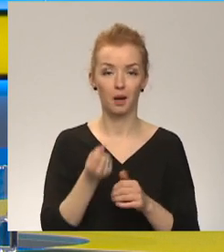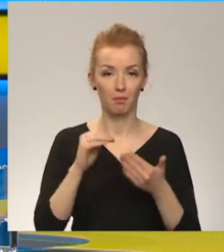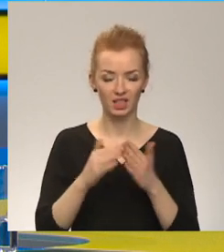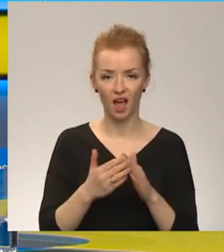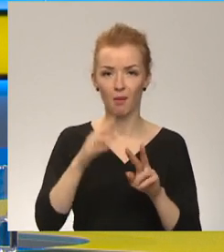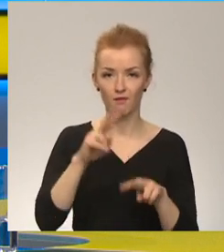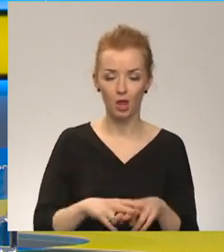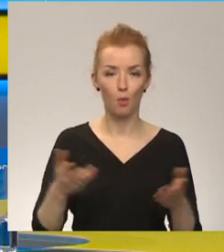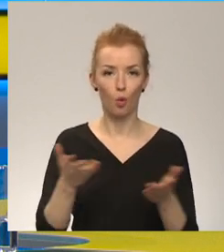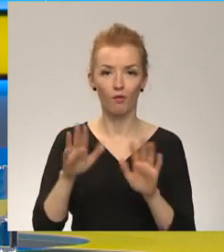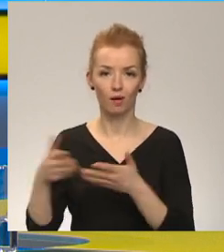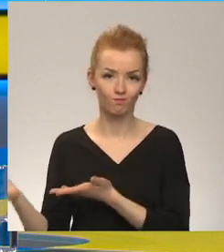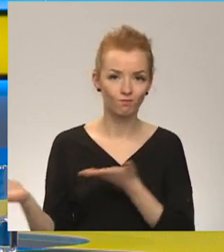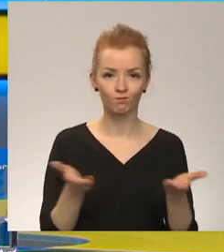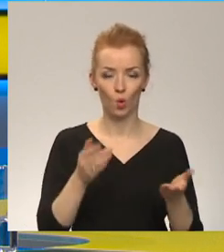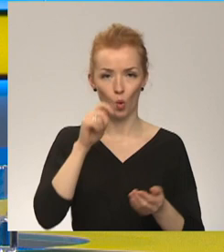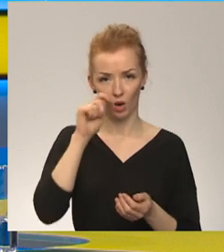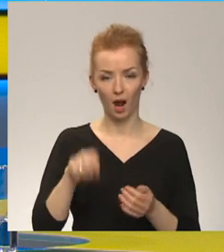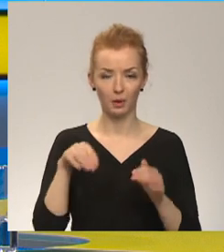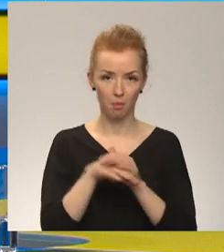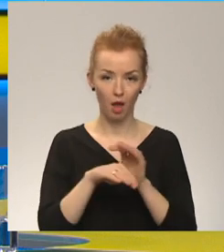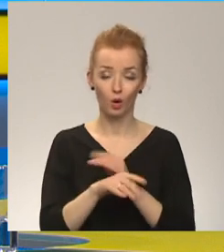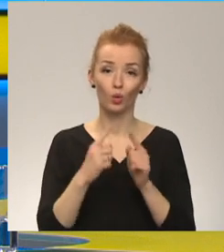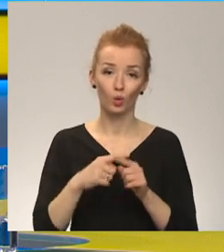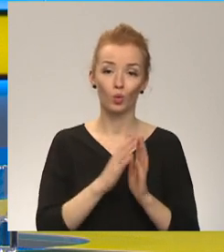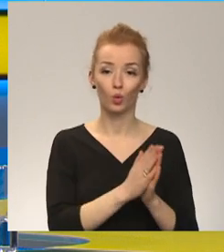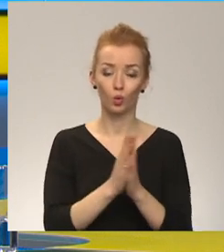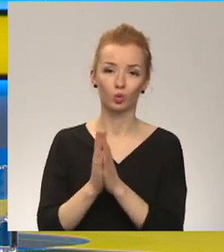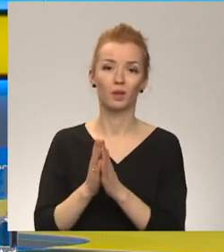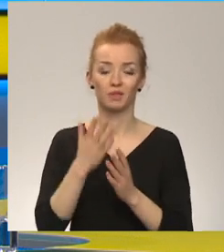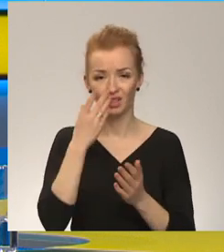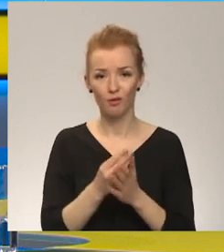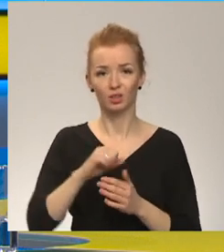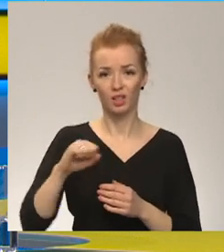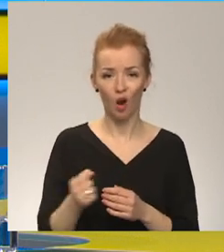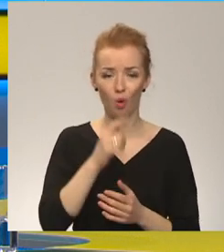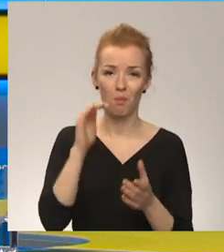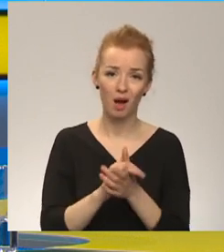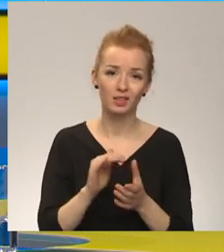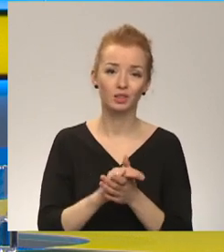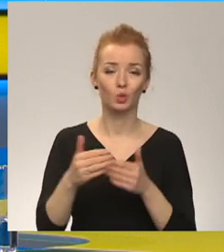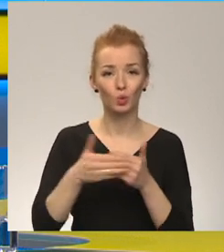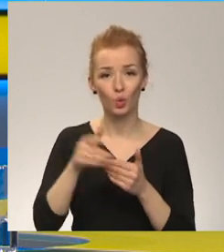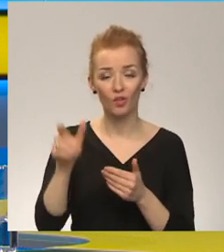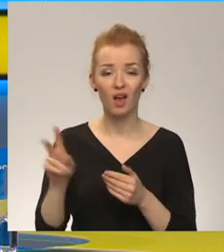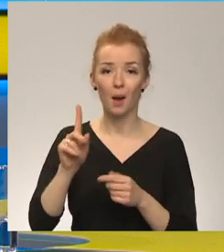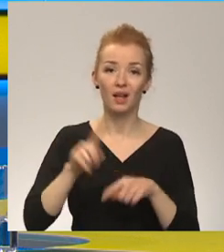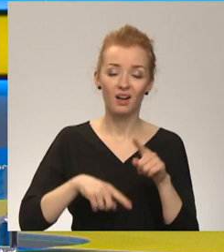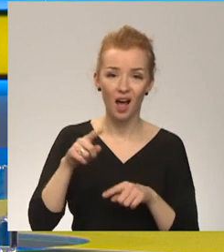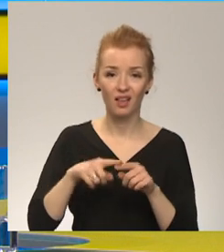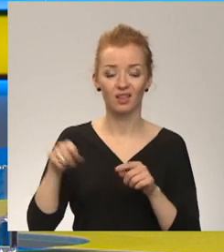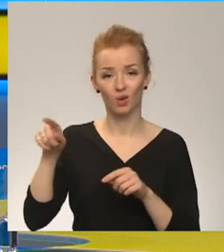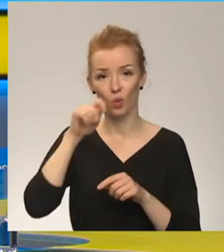varētu izdarīt un, protams, arī aicinām visus savus draugus, paziņas, tuviniekus, kur ir Ukrainā un kuriem ir iespēja